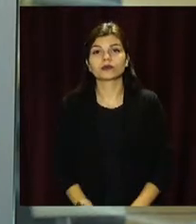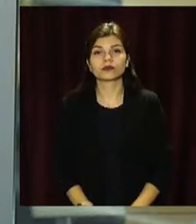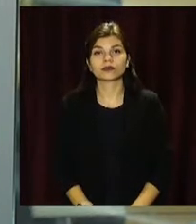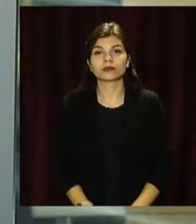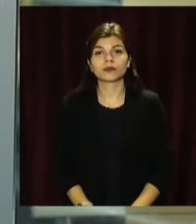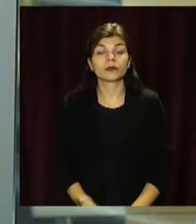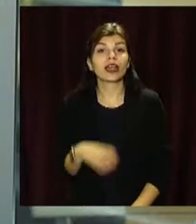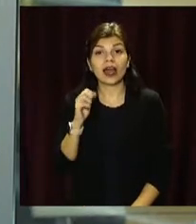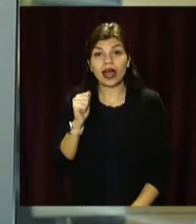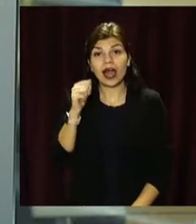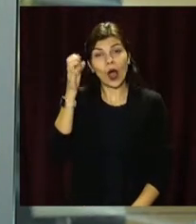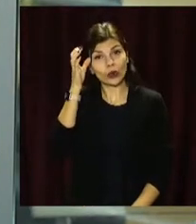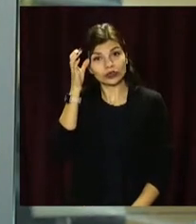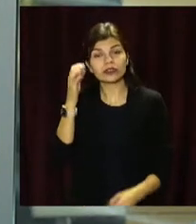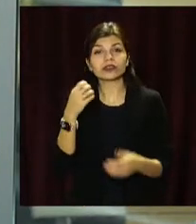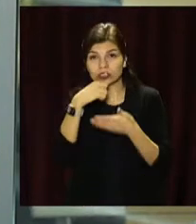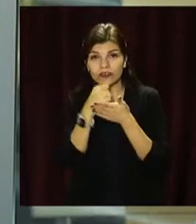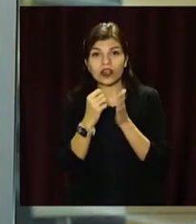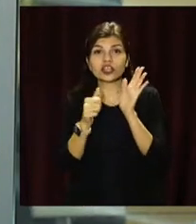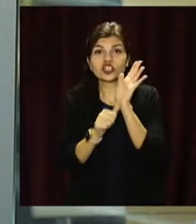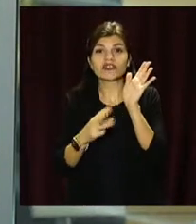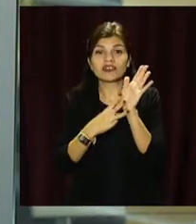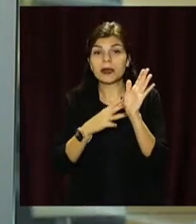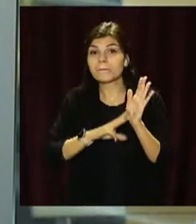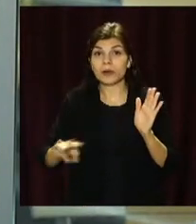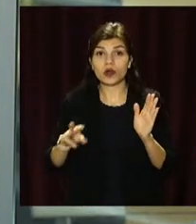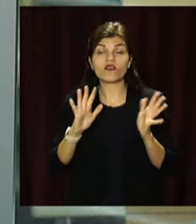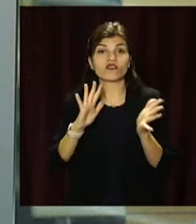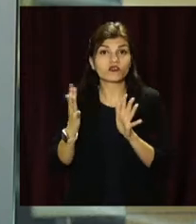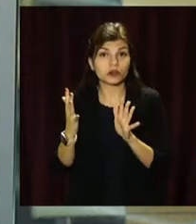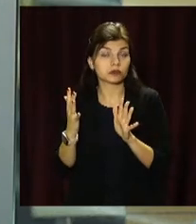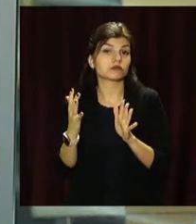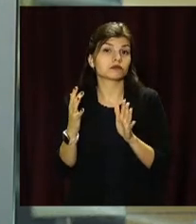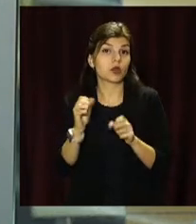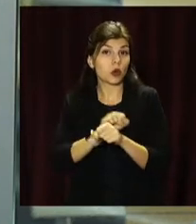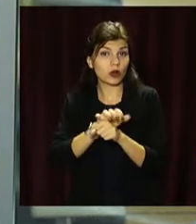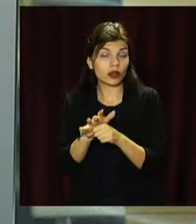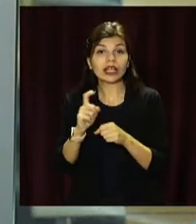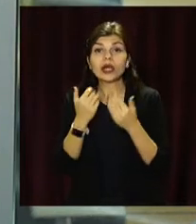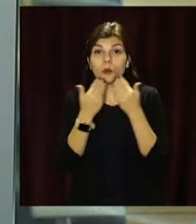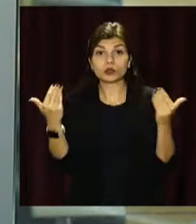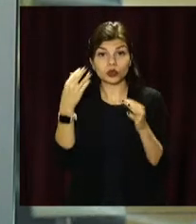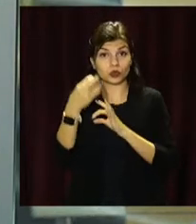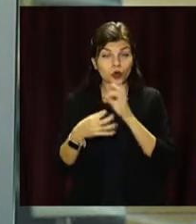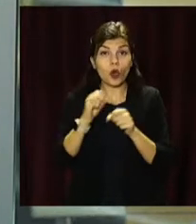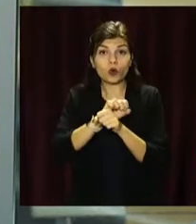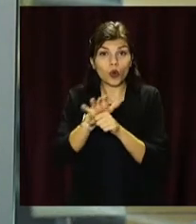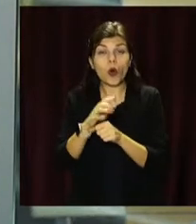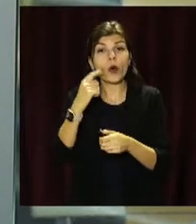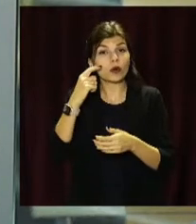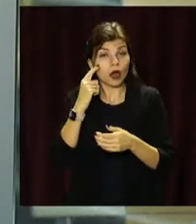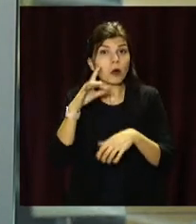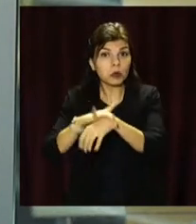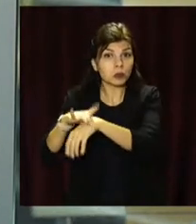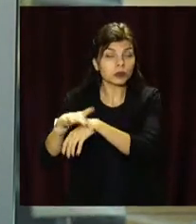А у світі зафіксували 68,5 мільйонів випадків коронавірусу. За останню добу ковід підтвердили